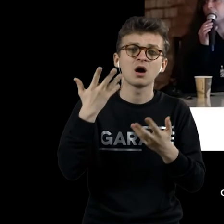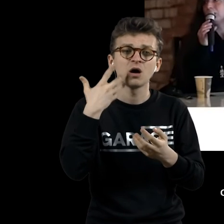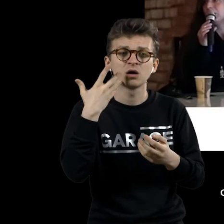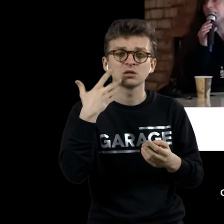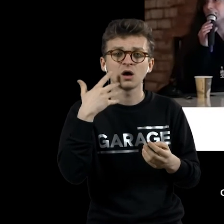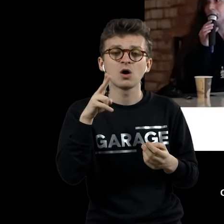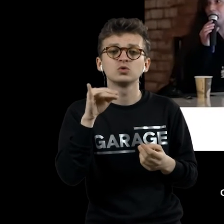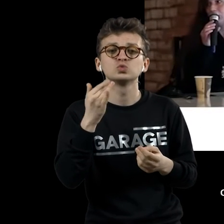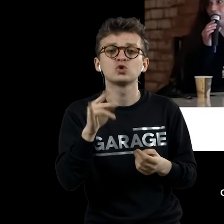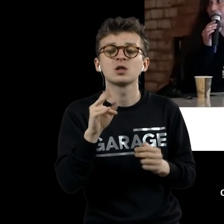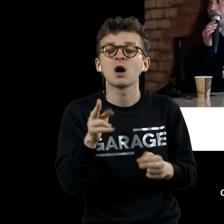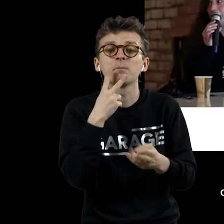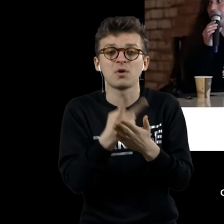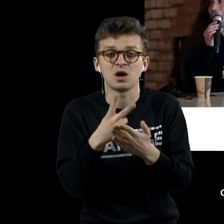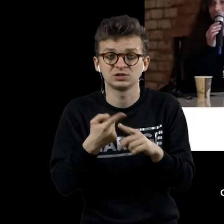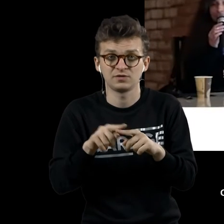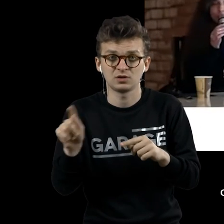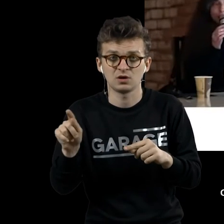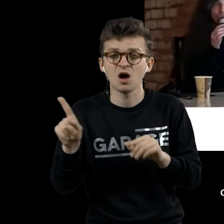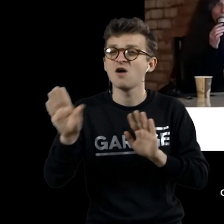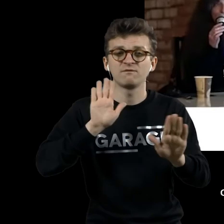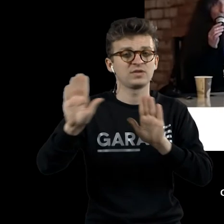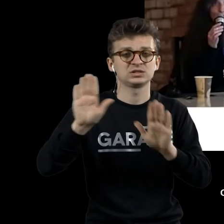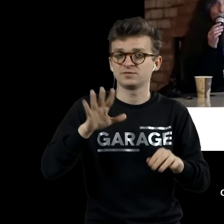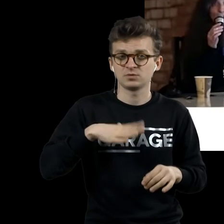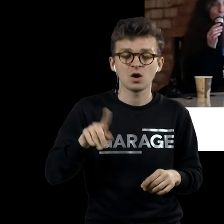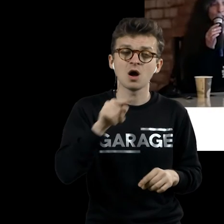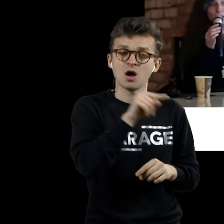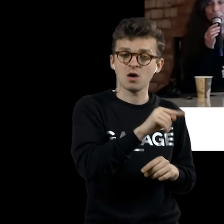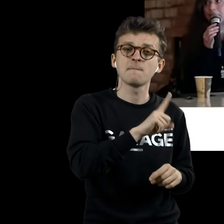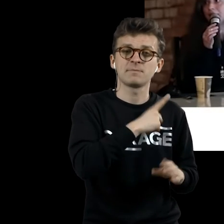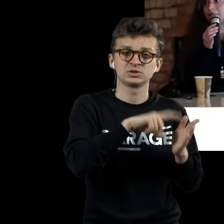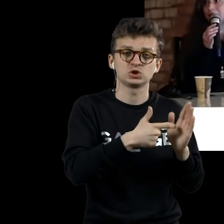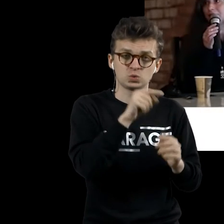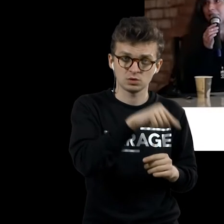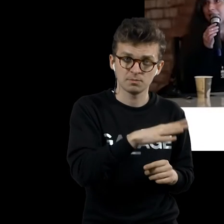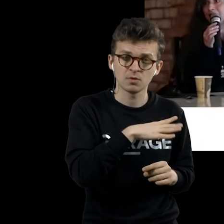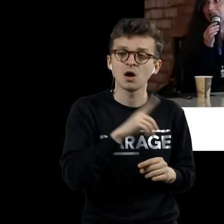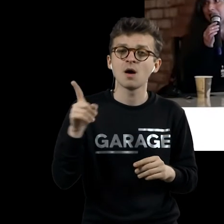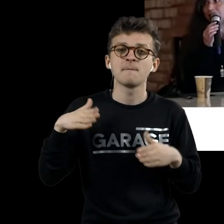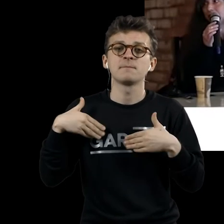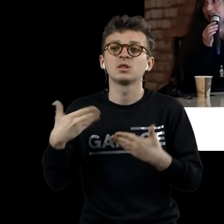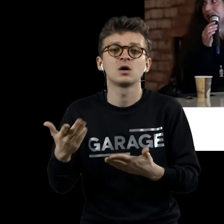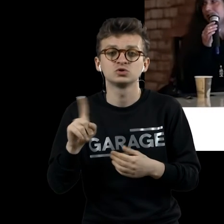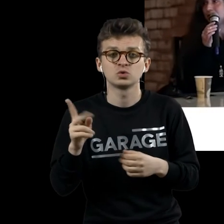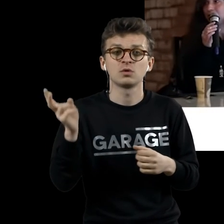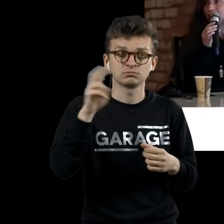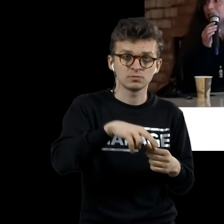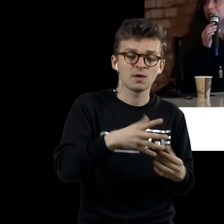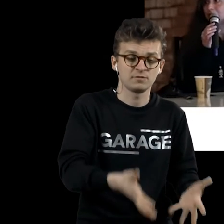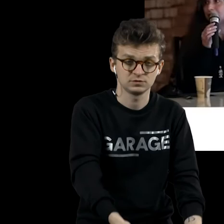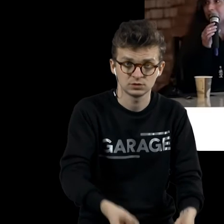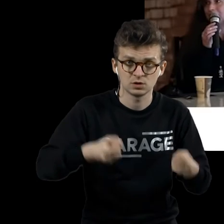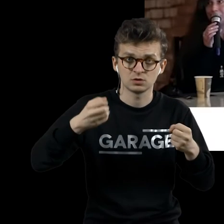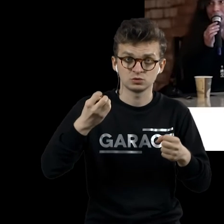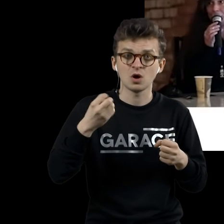Дюшан показывал эту работу. Она была не на выставке, она была у него в мастерской. Он предлагал поднять ее. И когда ты ее поднимаешь, еще ты не